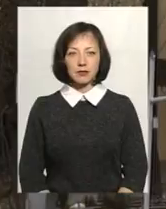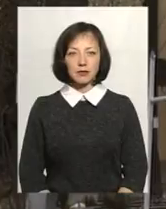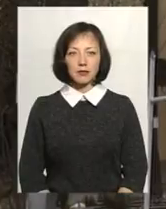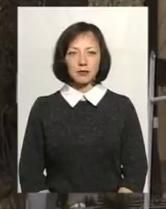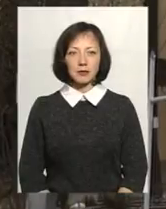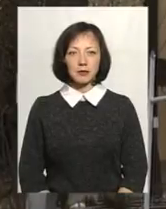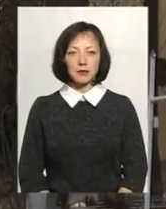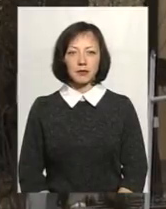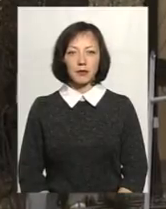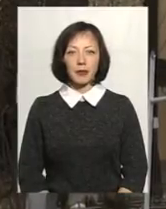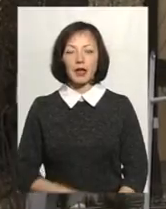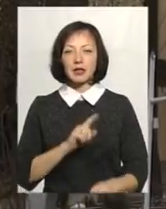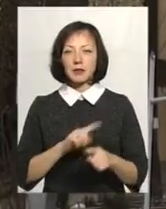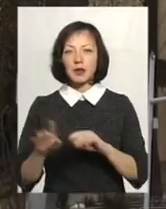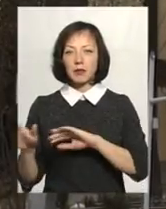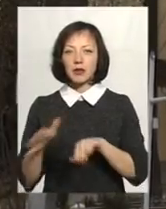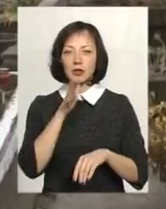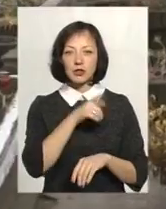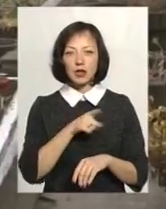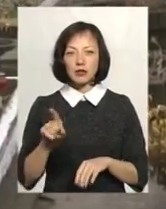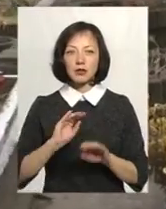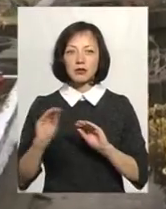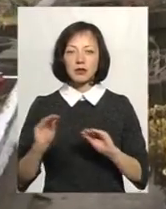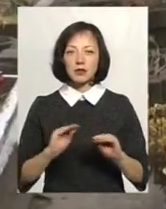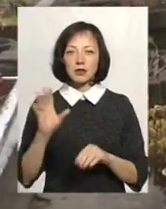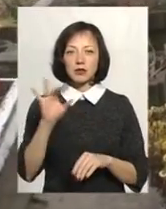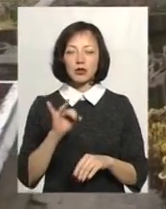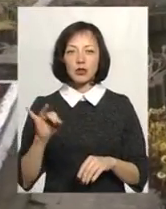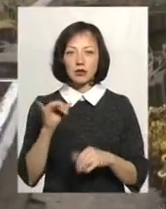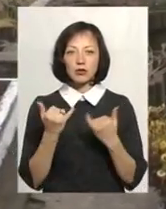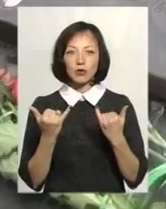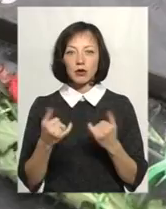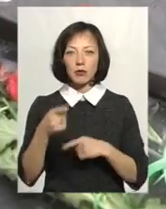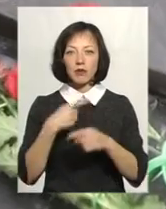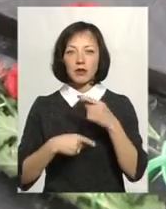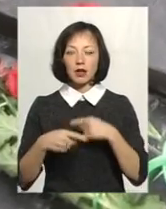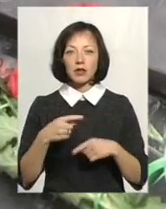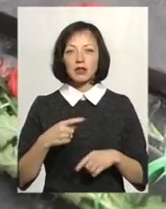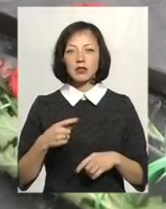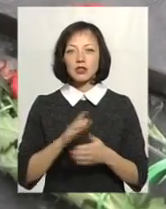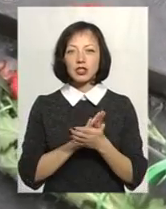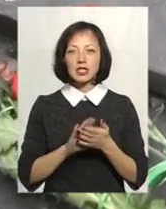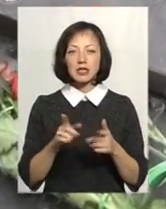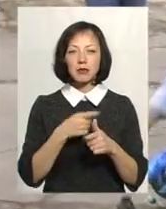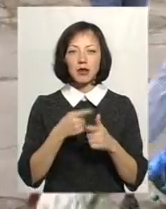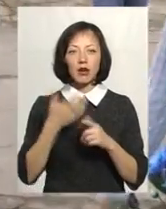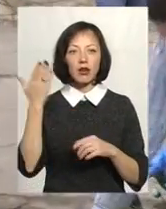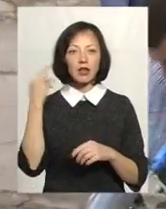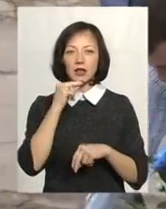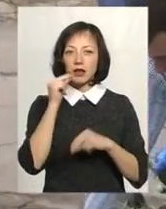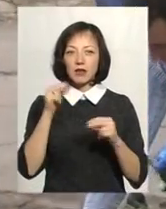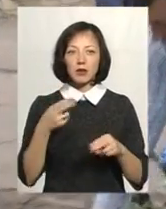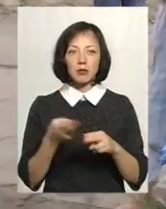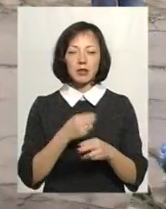Стрімкий плин часу зазвичай розставляє всі крапки над «і». Сьогодні історія повертає нам чесні імена колись невинно і